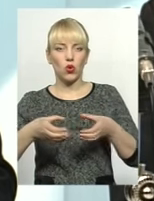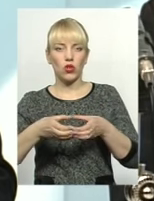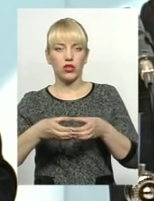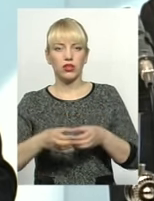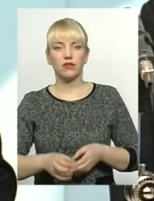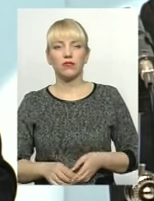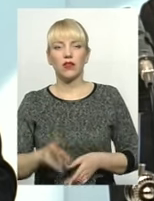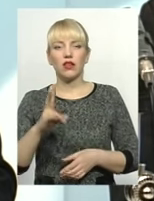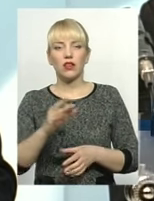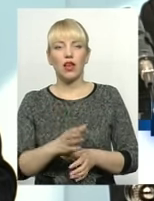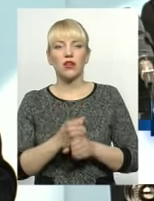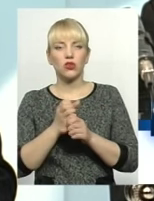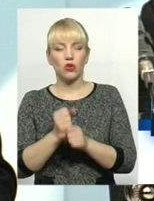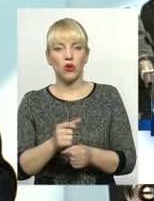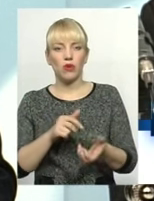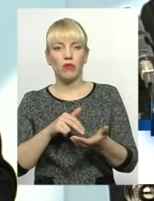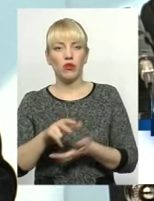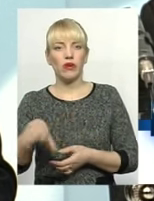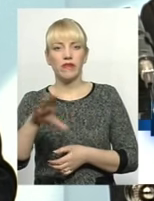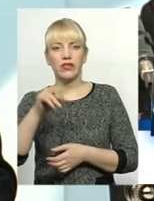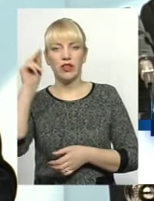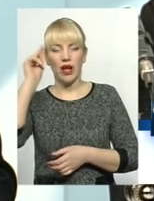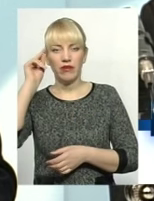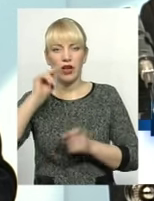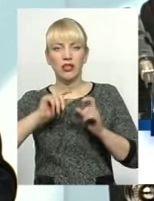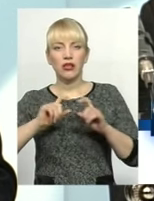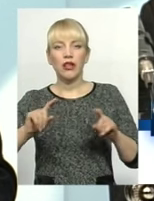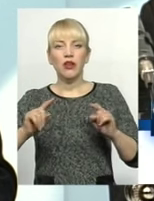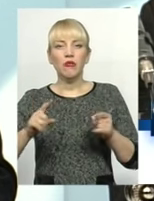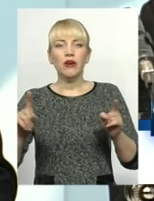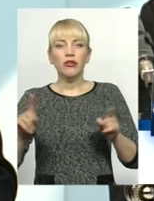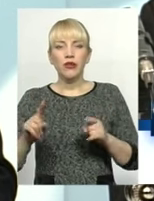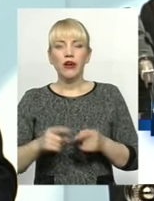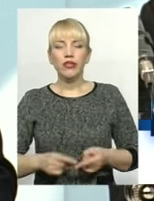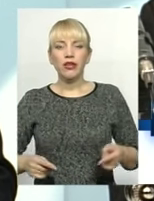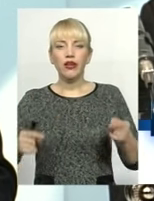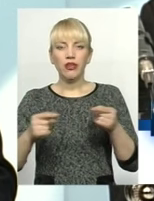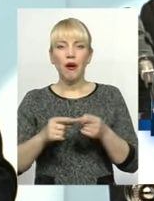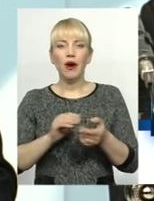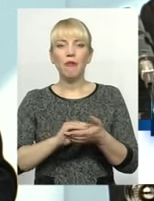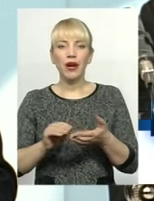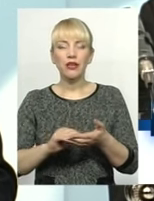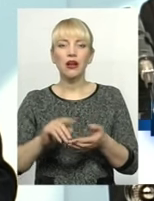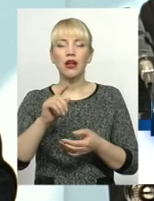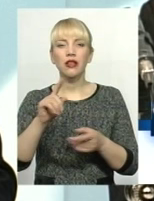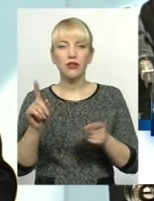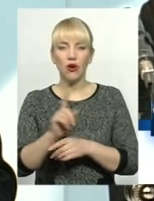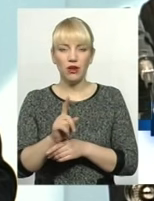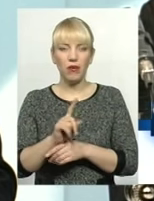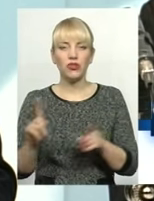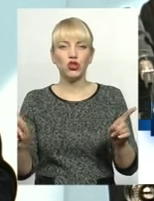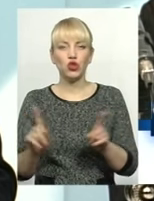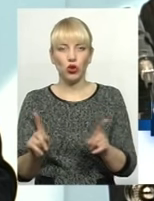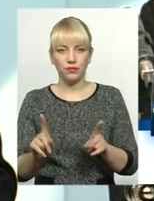скорочення однозначно підуть всі навчальні заклади, тому що чітко прописана норма, що